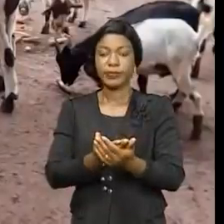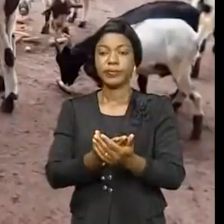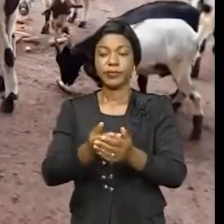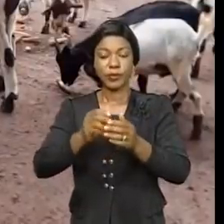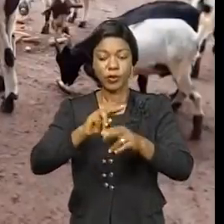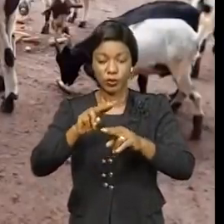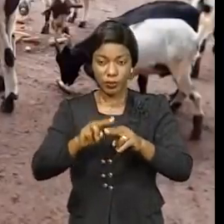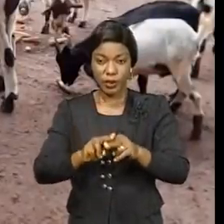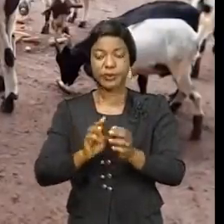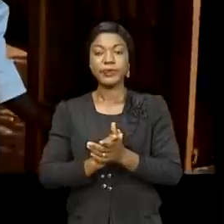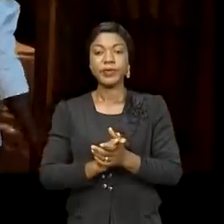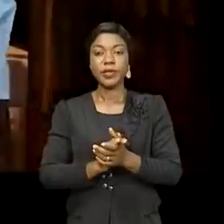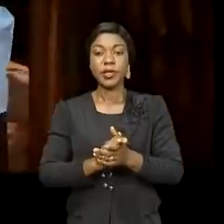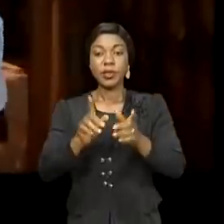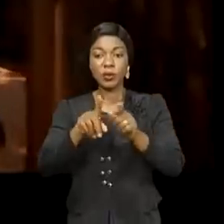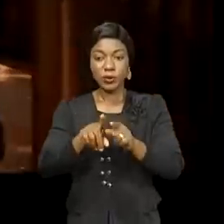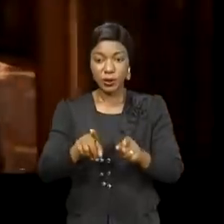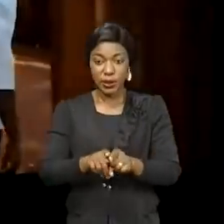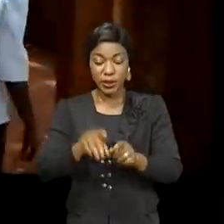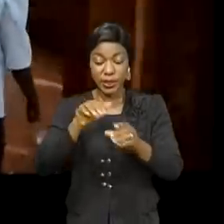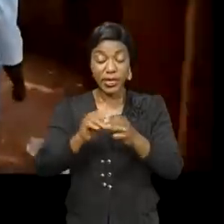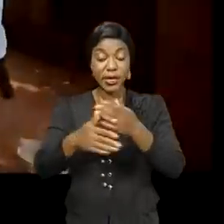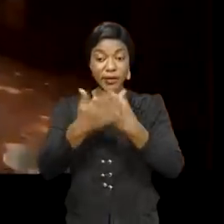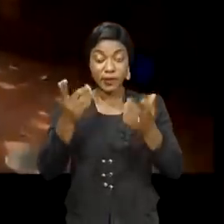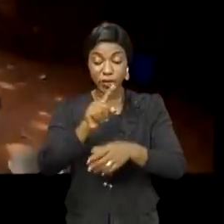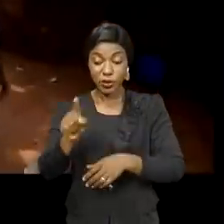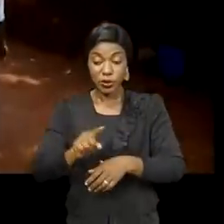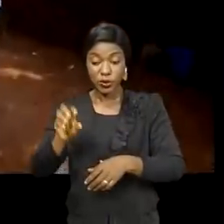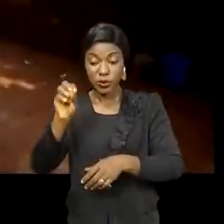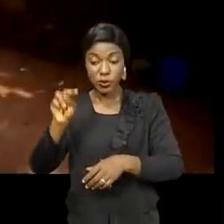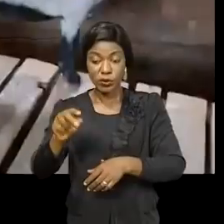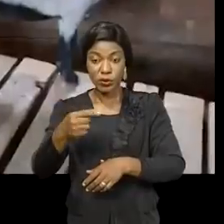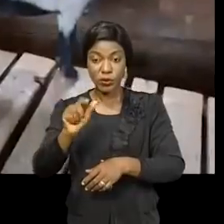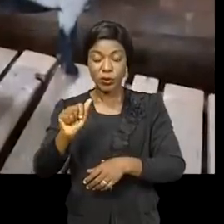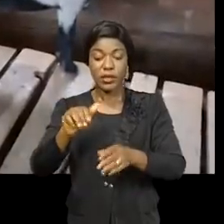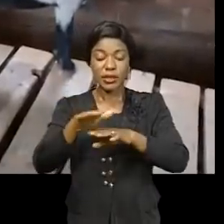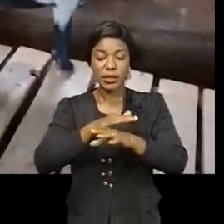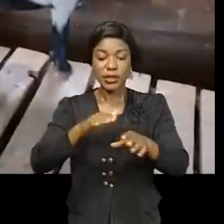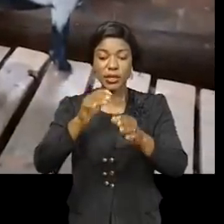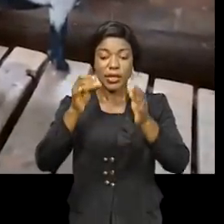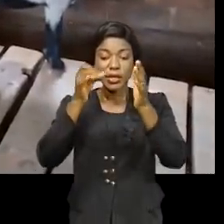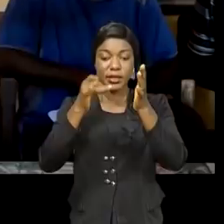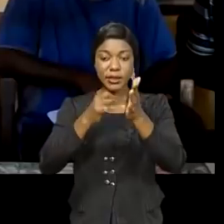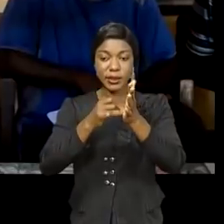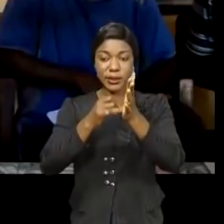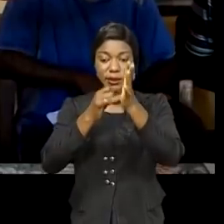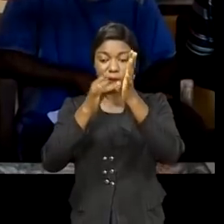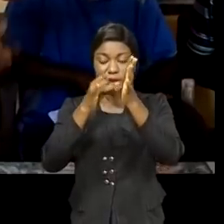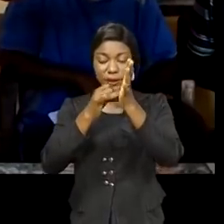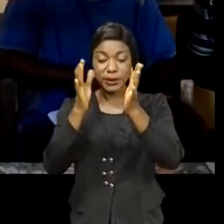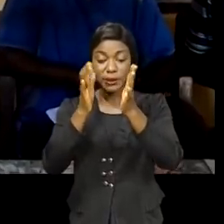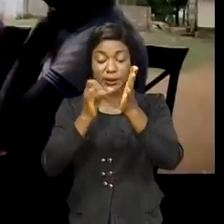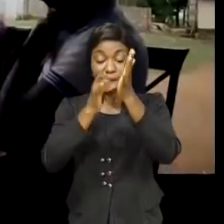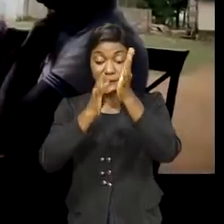vaccinale de 96,7%. Dans la ville de Zongo, sur 17 807 têtes de ces deux ruminants,